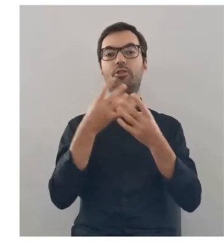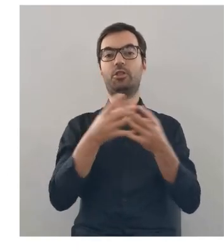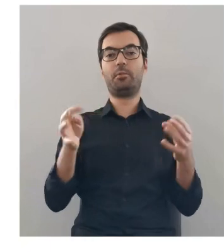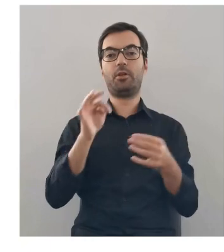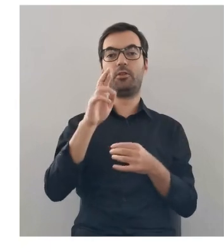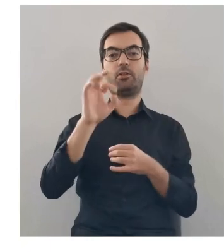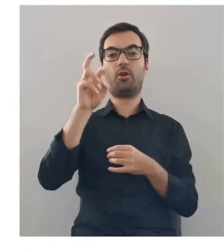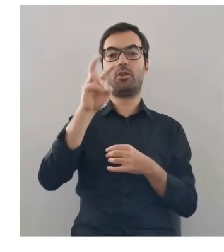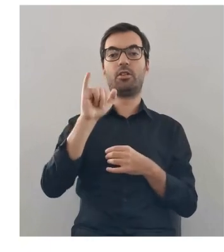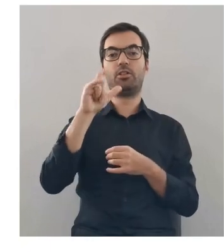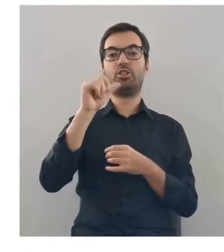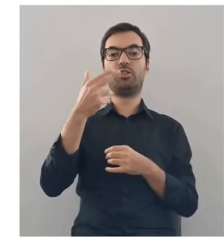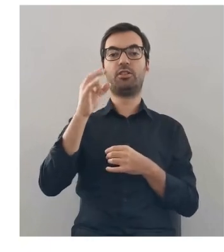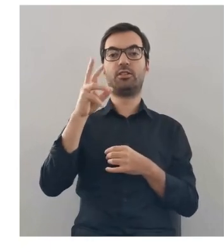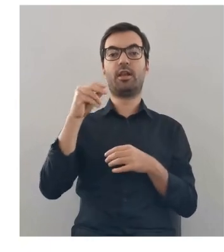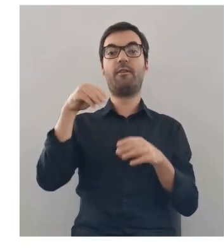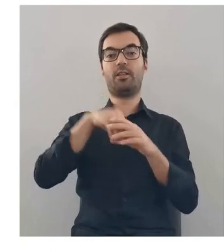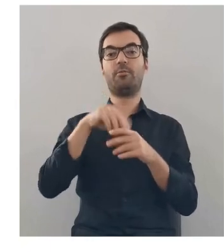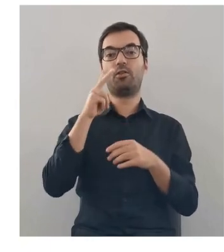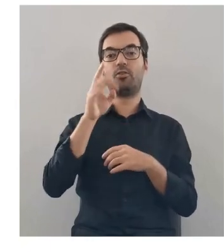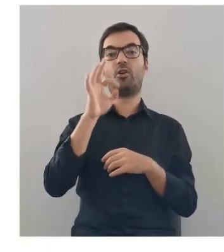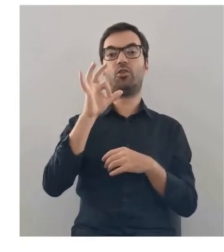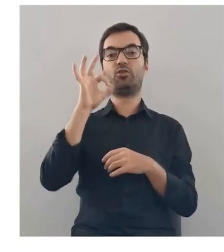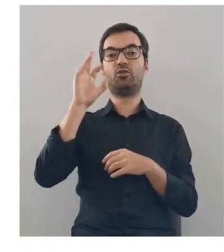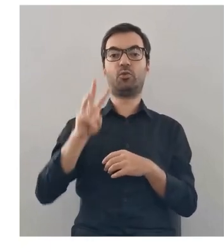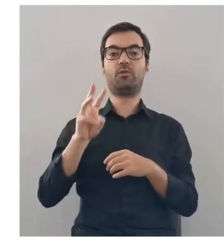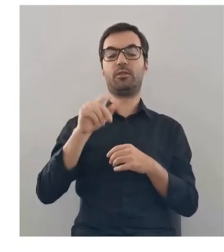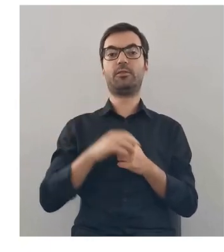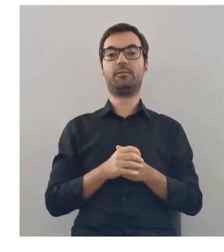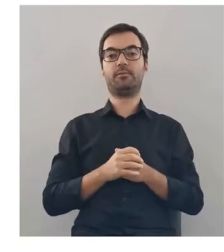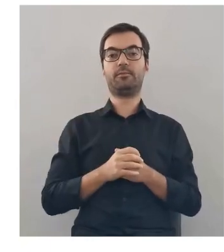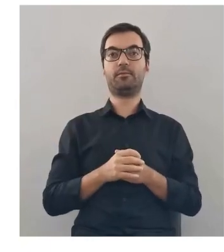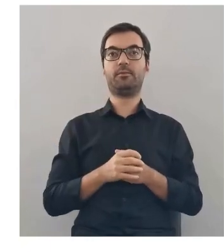ziemią drohiczyńską właśnie i m.in. Kosów-Lacki także.